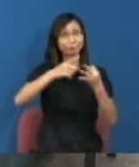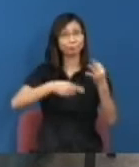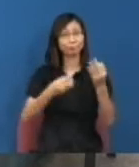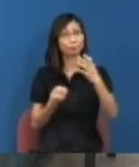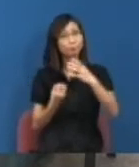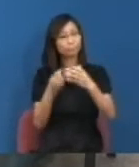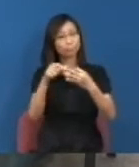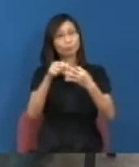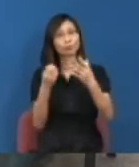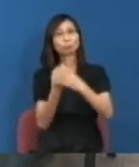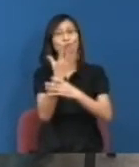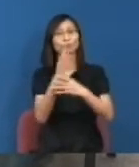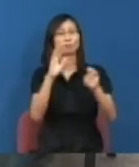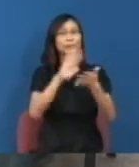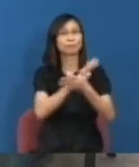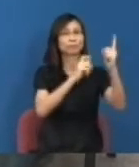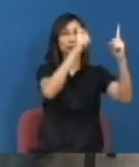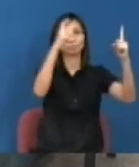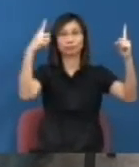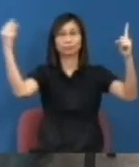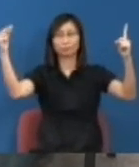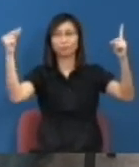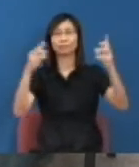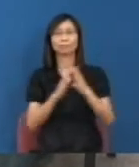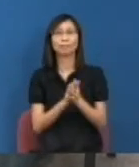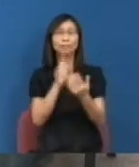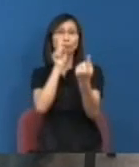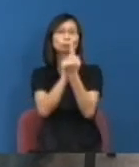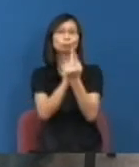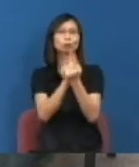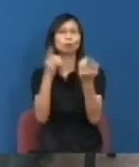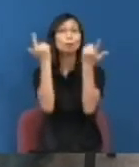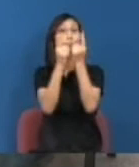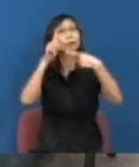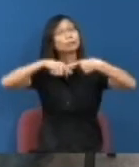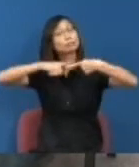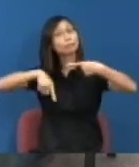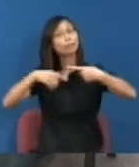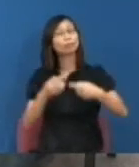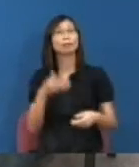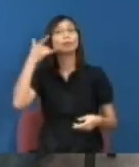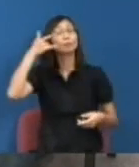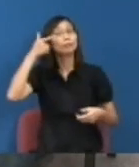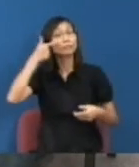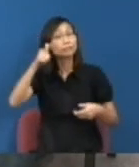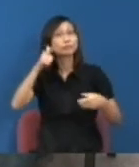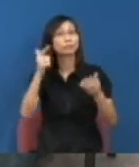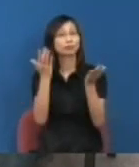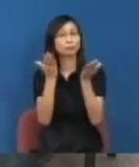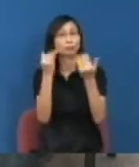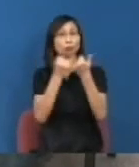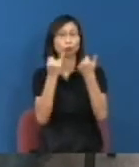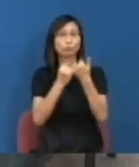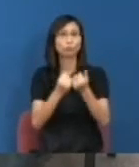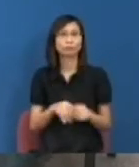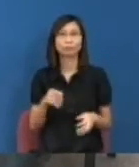年對著大學這個不大的新生的一篇文章就是她發表在新生她說大學